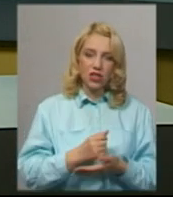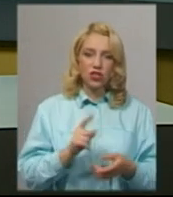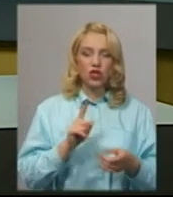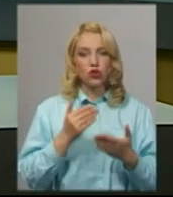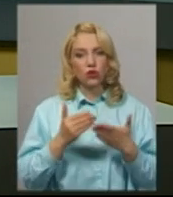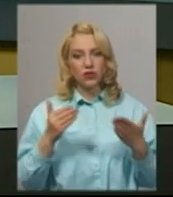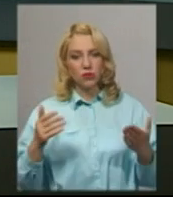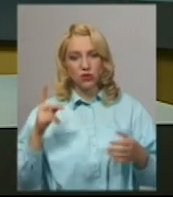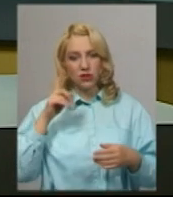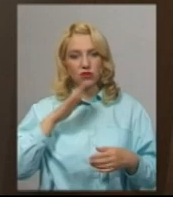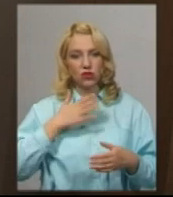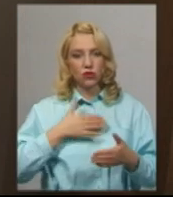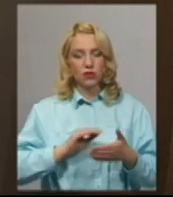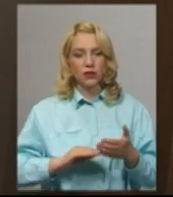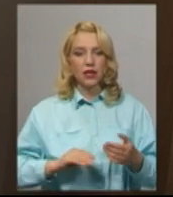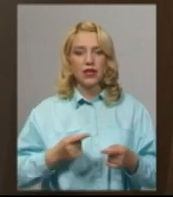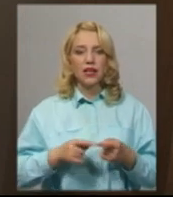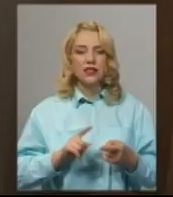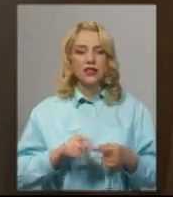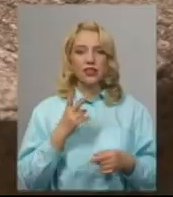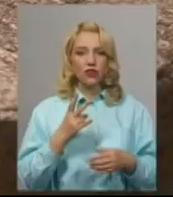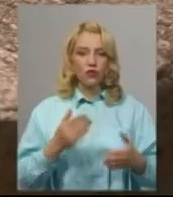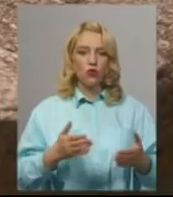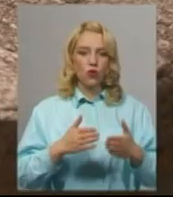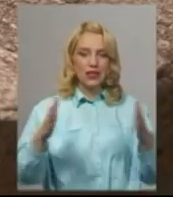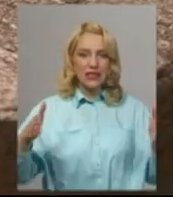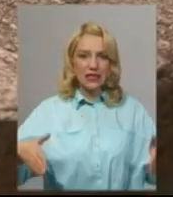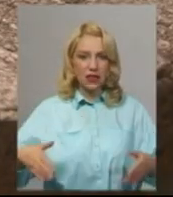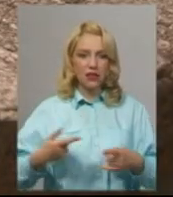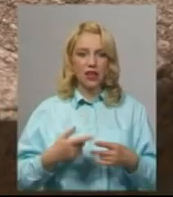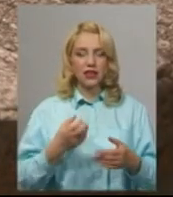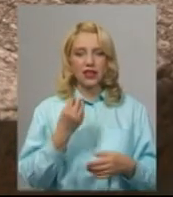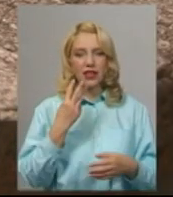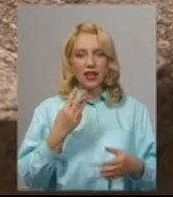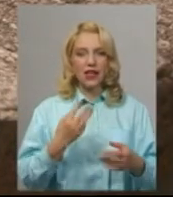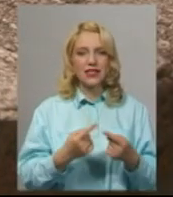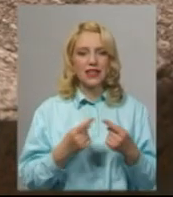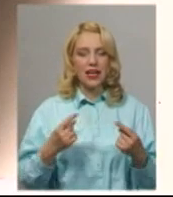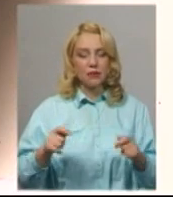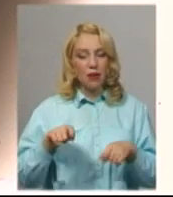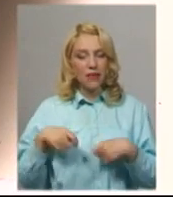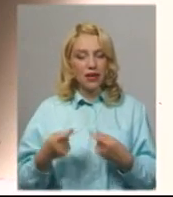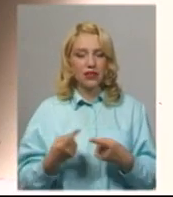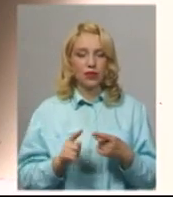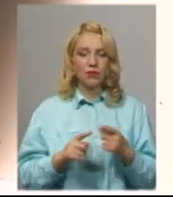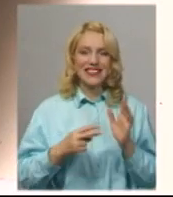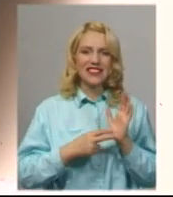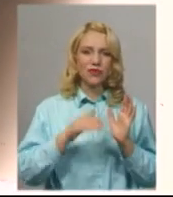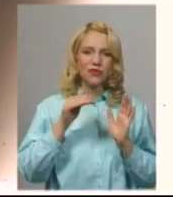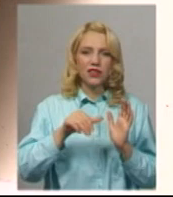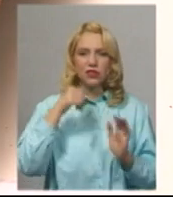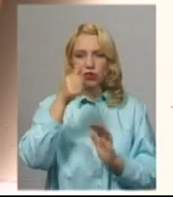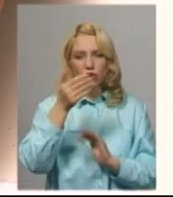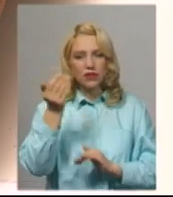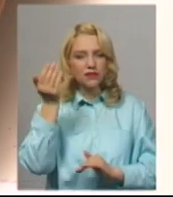Михайло Жила. На цих двох стендах виставили 13 переданих експонатів. Найдавнішому з них – 7 тисяч років. В